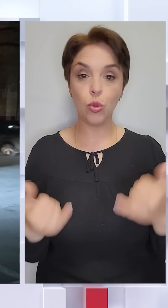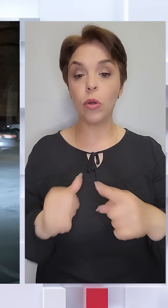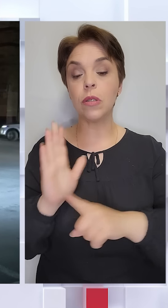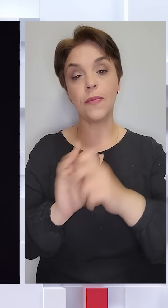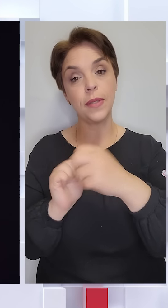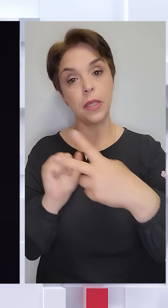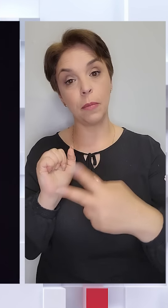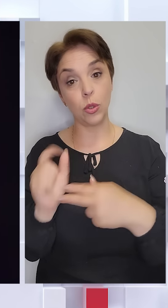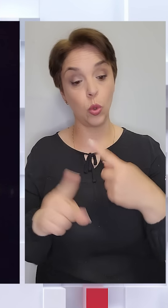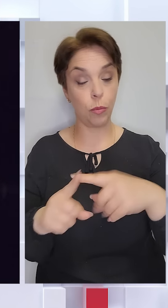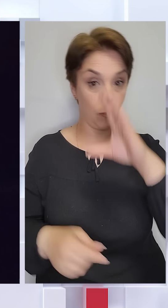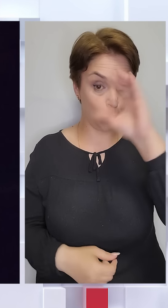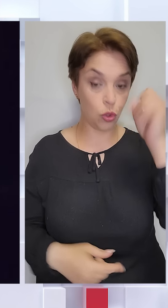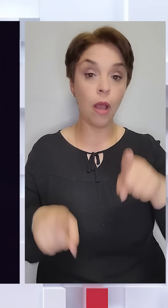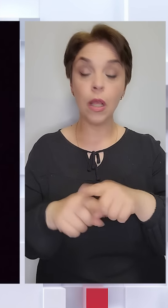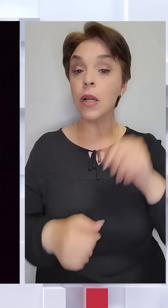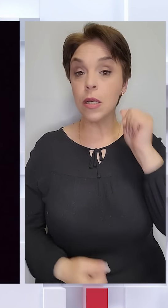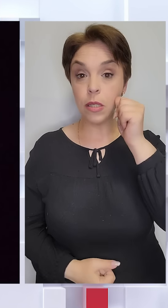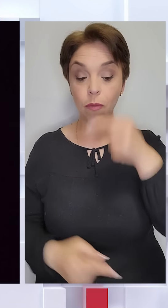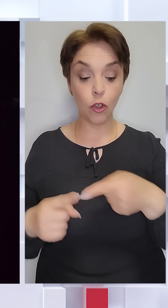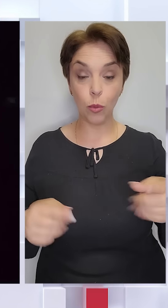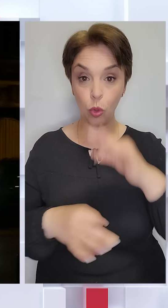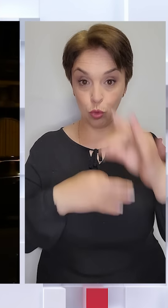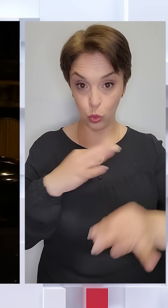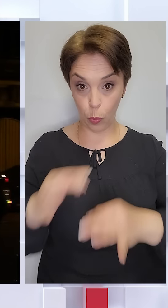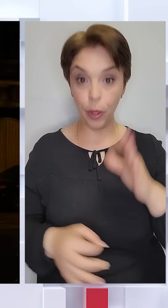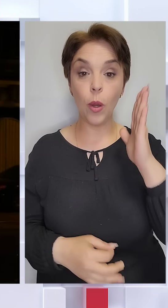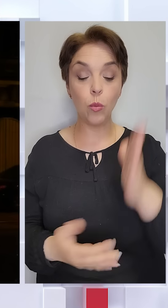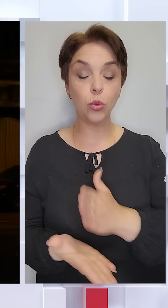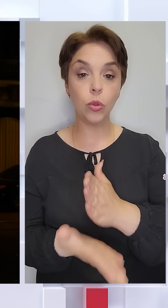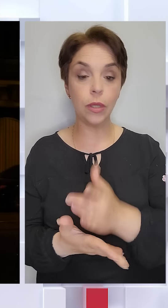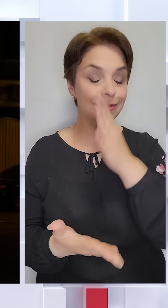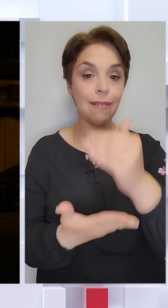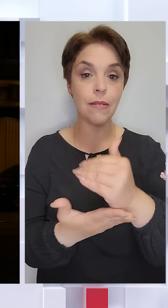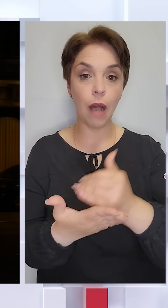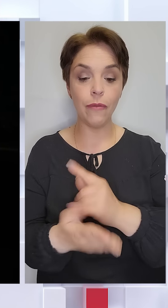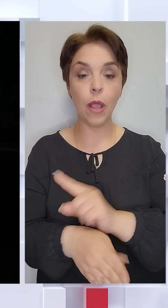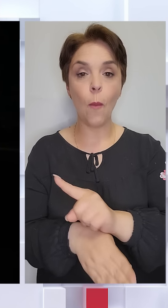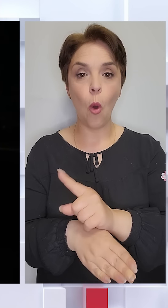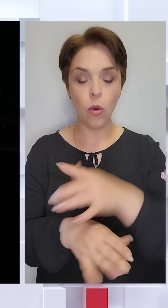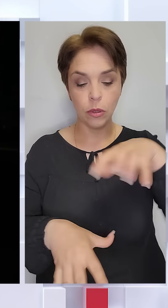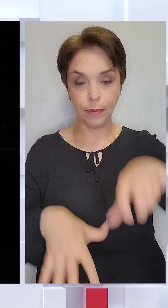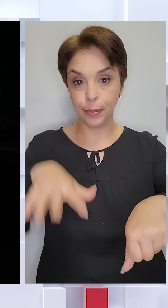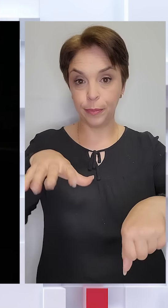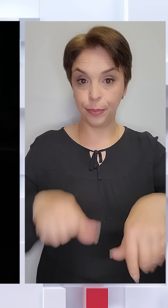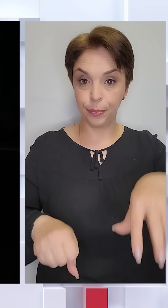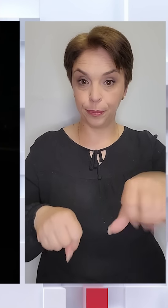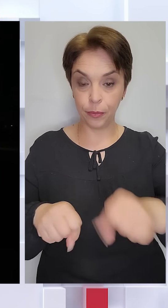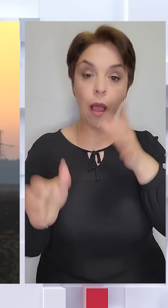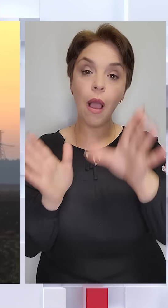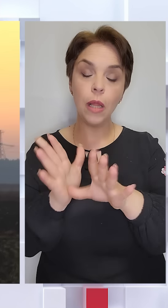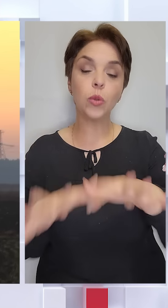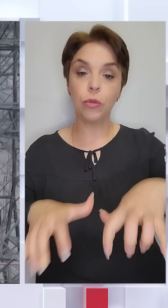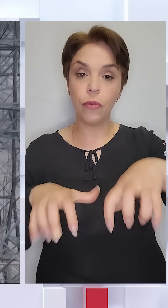до півночі, а також завтра упродовж доби, будуть діяти графіки погодинних знеструмлень. Електрику